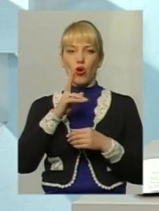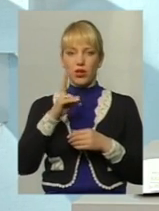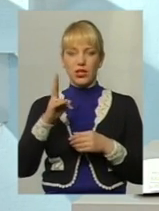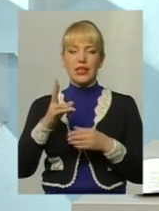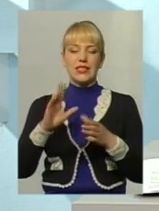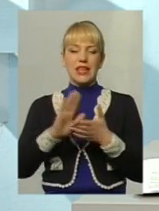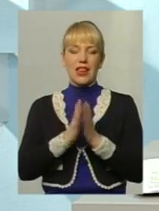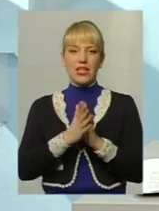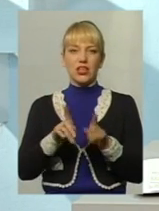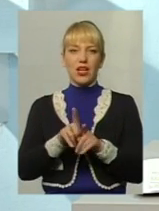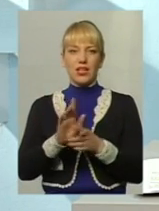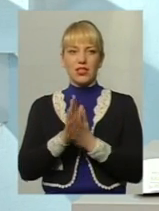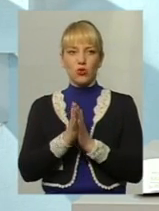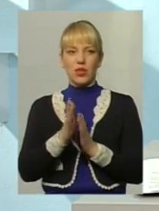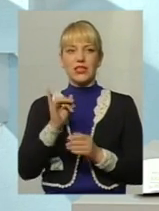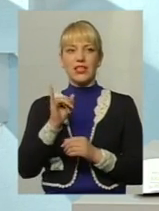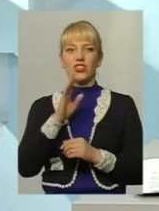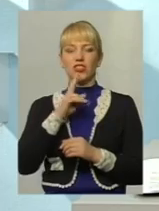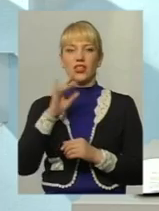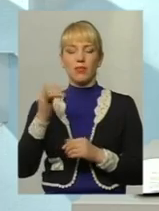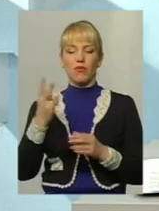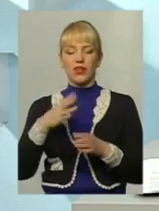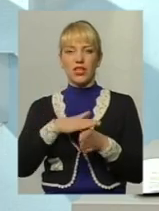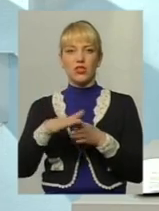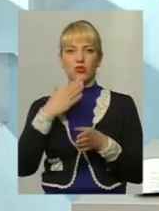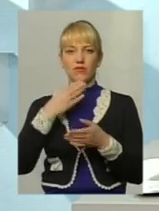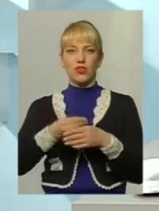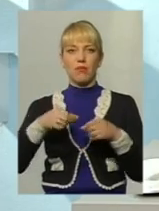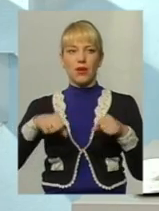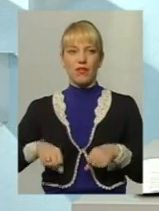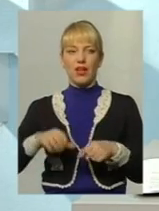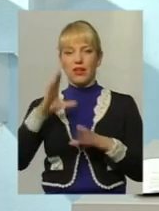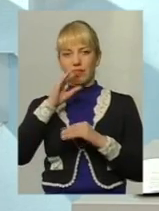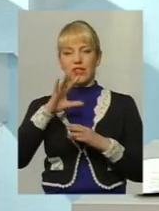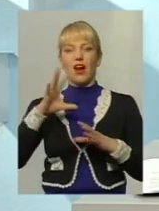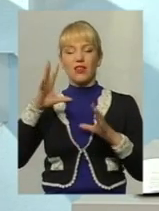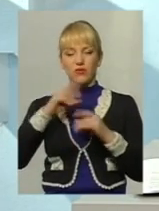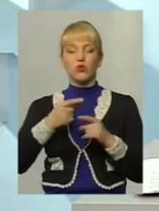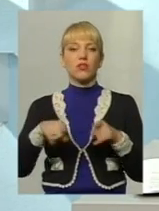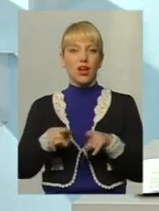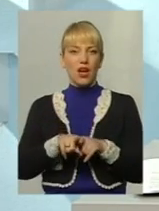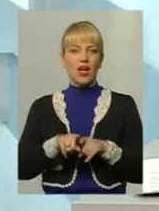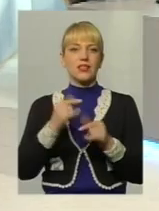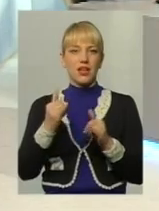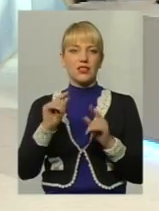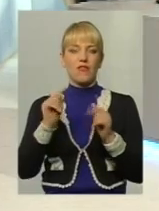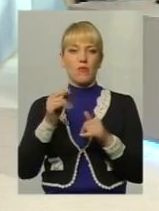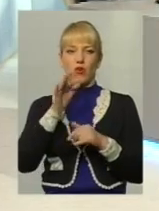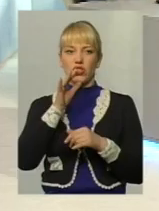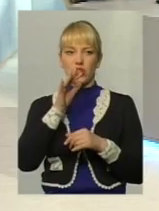ситуація, і жінки повинні реалізовувати свої права і встигати всюди. На жаль, така зараз вимога часу.